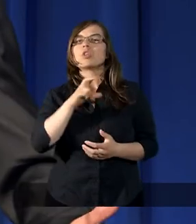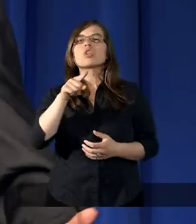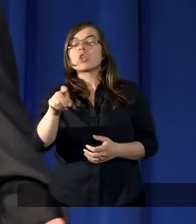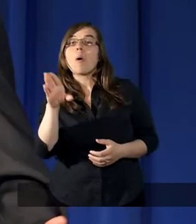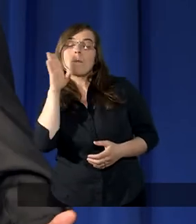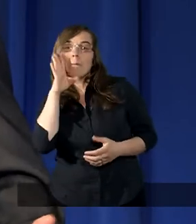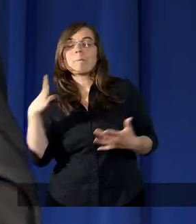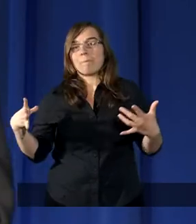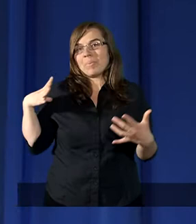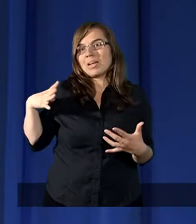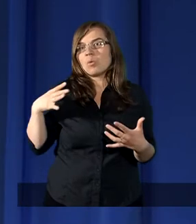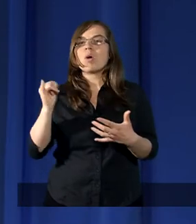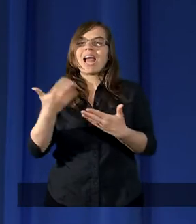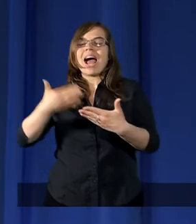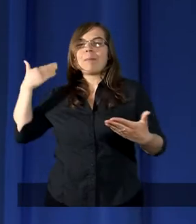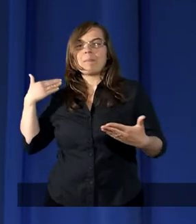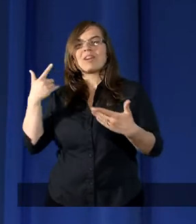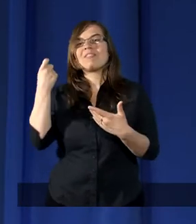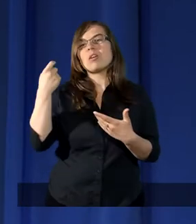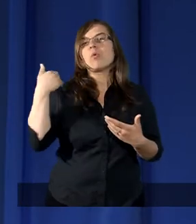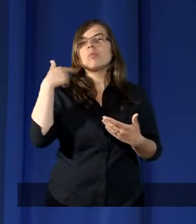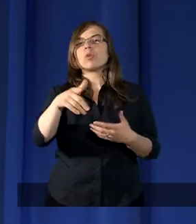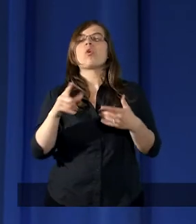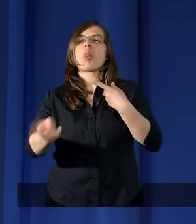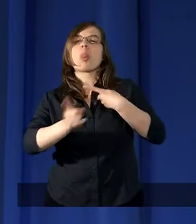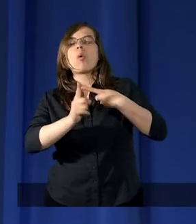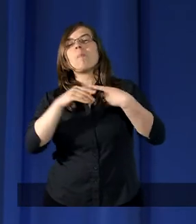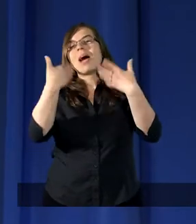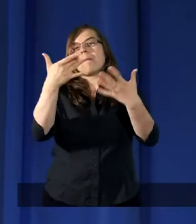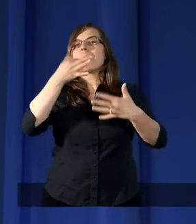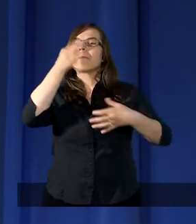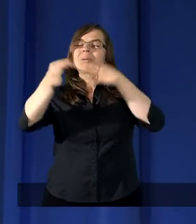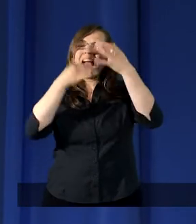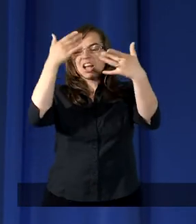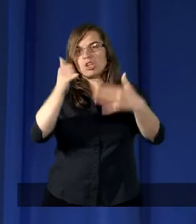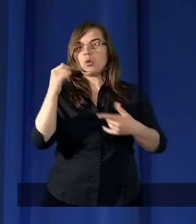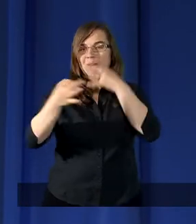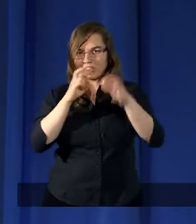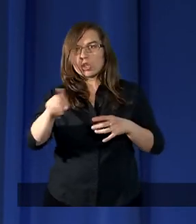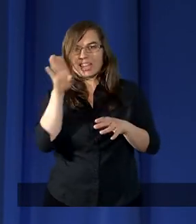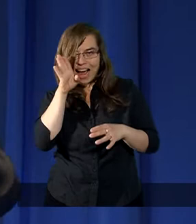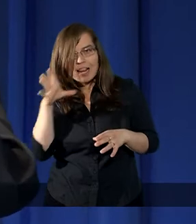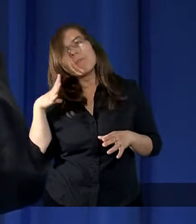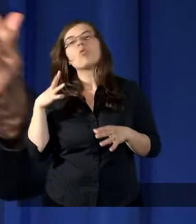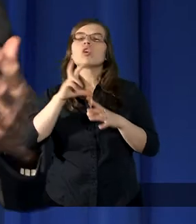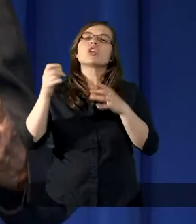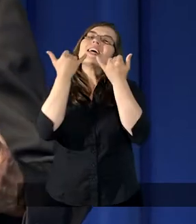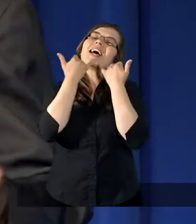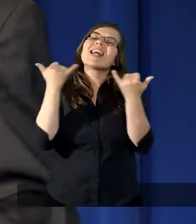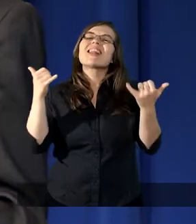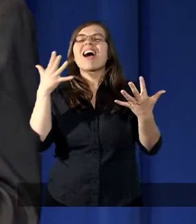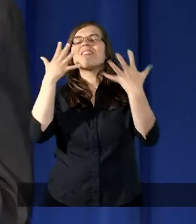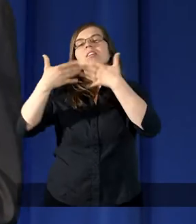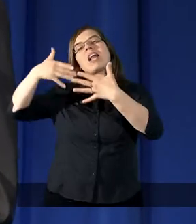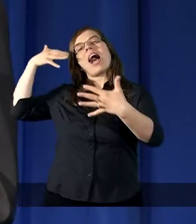tak było, jak przed chwilą mieliśmy podany był numer pieśni no i śpiewaliśmy. Czy jakaś inna,